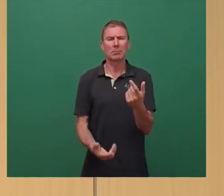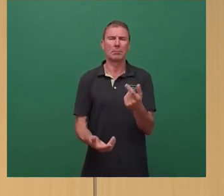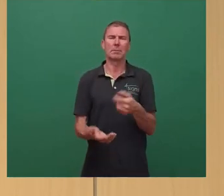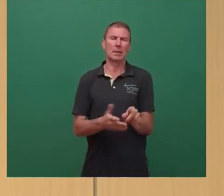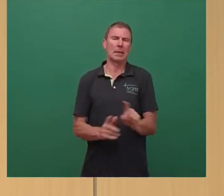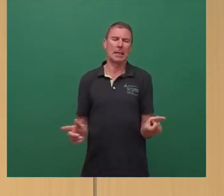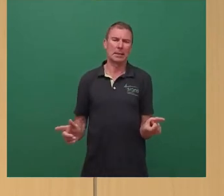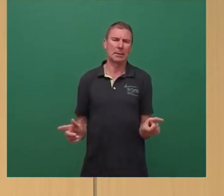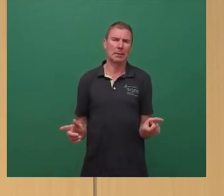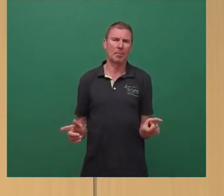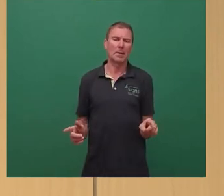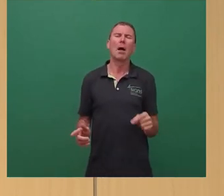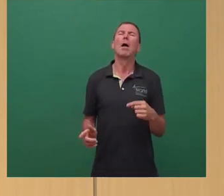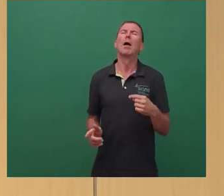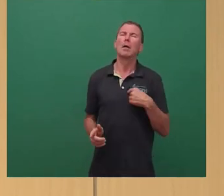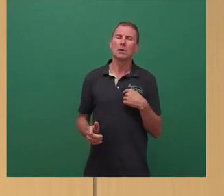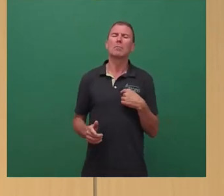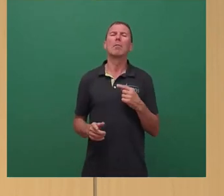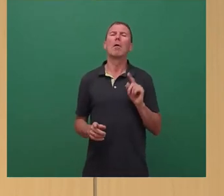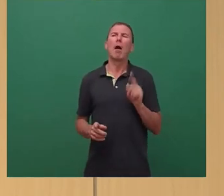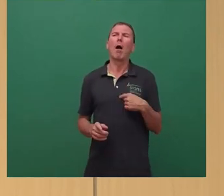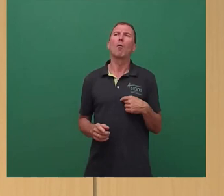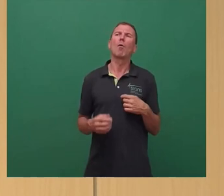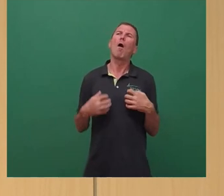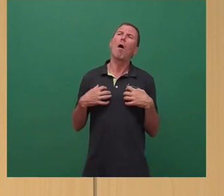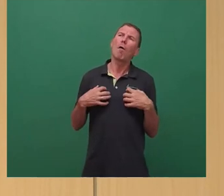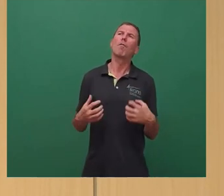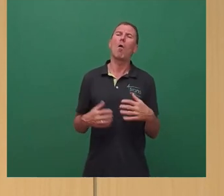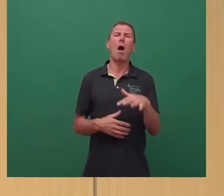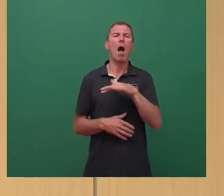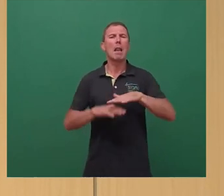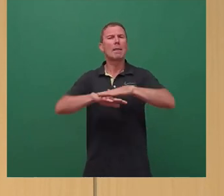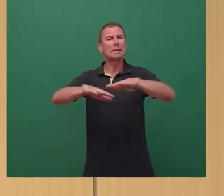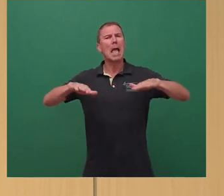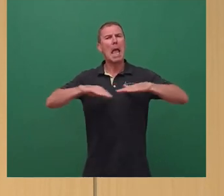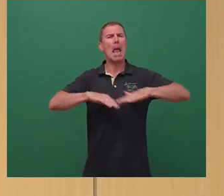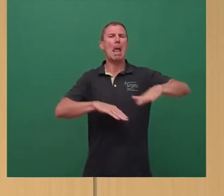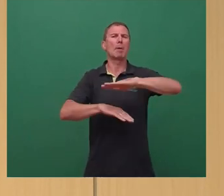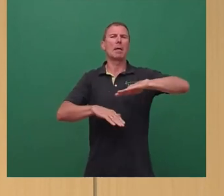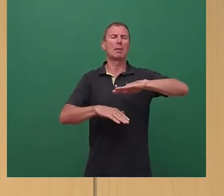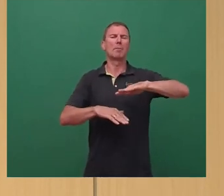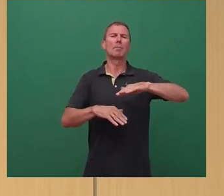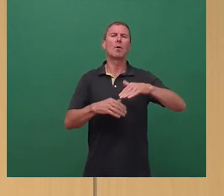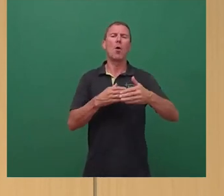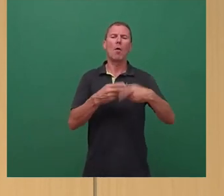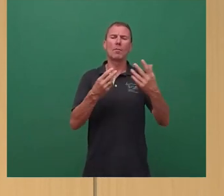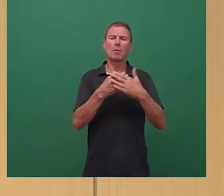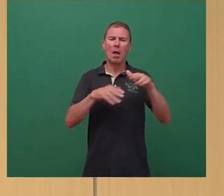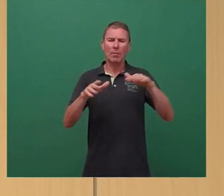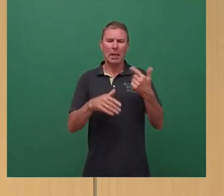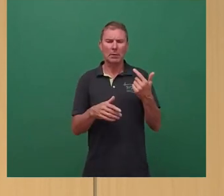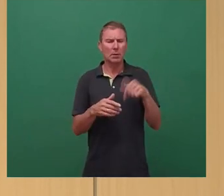Ich bin ja da durchaus auch glücklich darüber, dass wir zumindest auf Landesebene in Sachsen jetzt mit dem ÖPNV-Rettungsschirm auch für